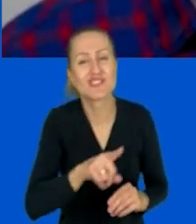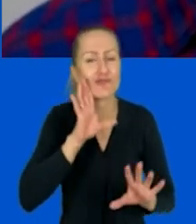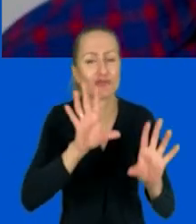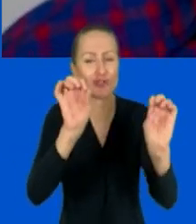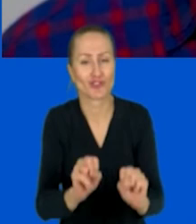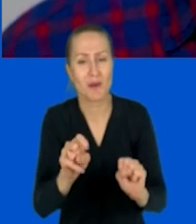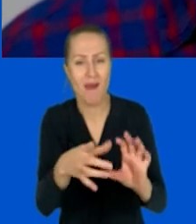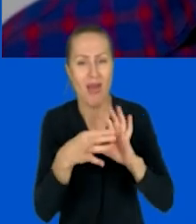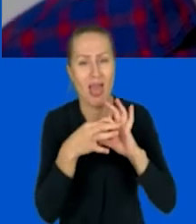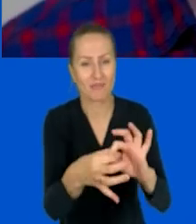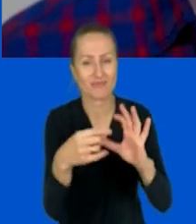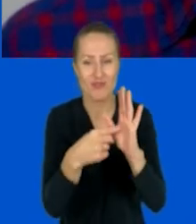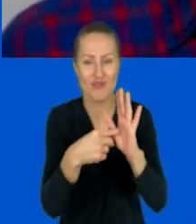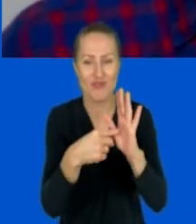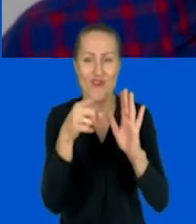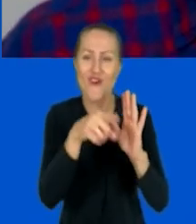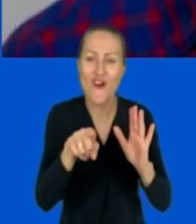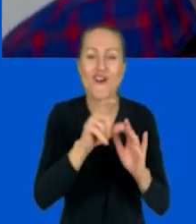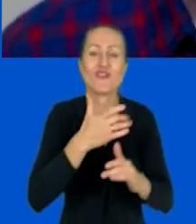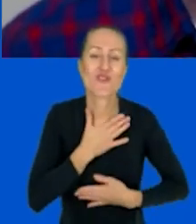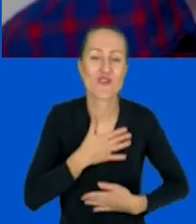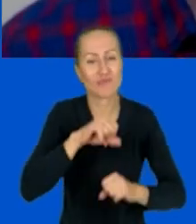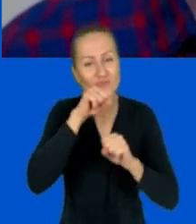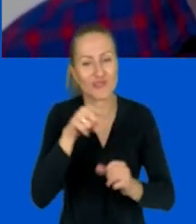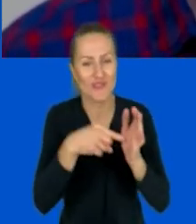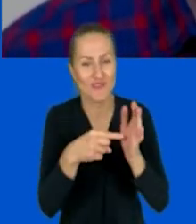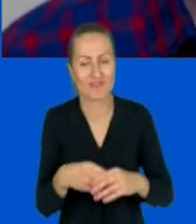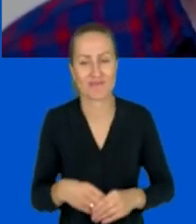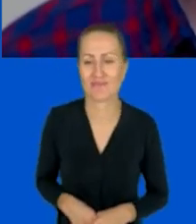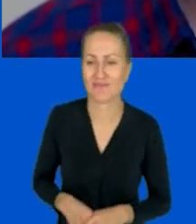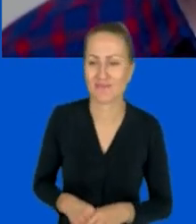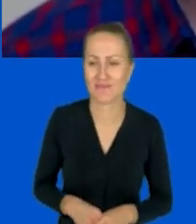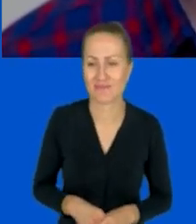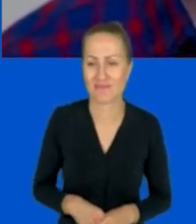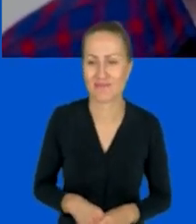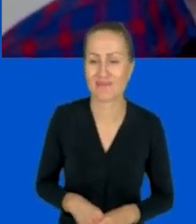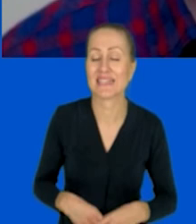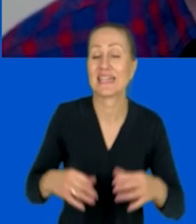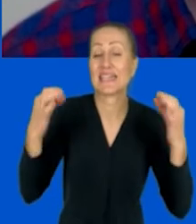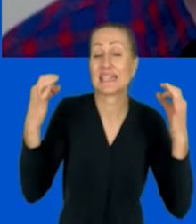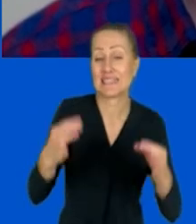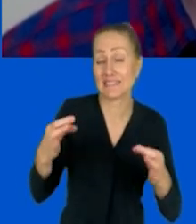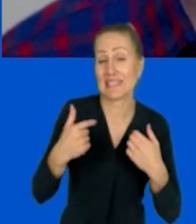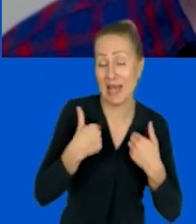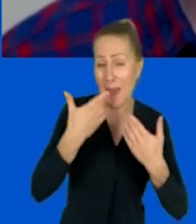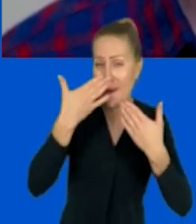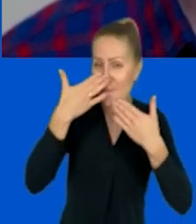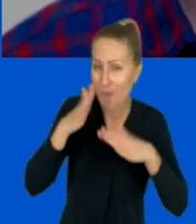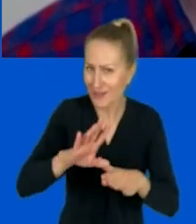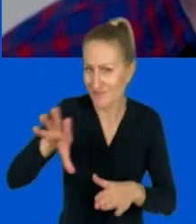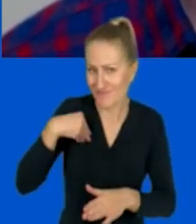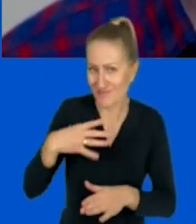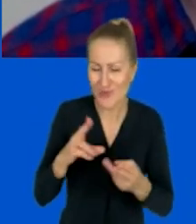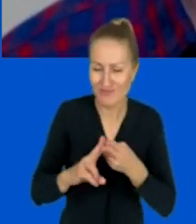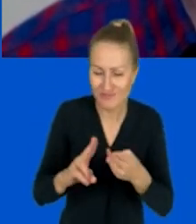trzymać jakiegoś takiego swojego ulubionego zestawu? To znaczy, to co dzisiaj zaprezentowałam, bo tak się umówiliśmy, to jest